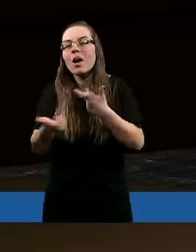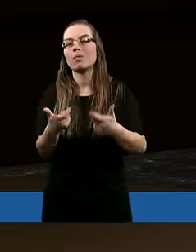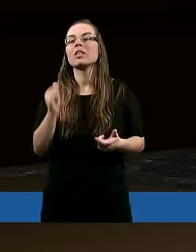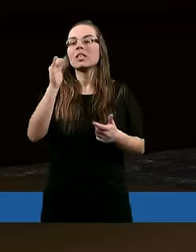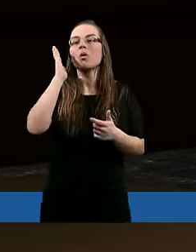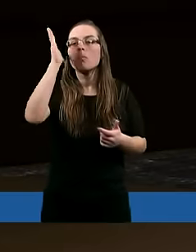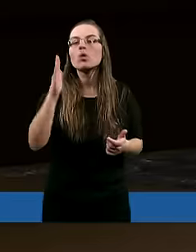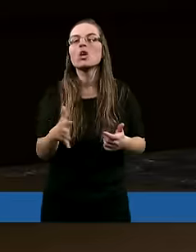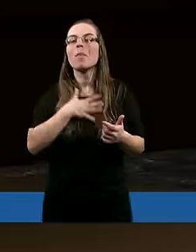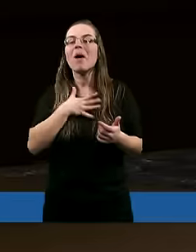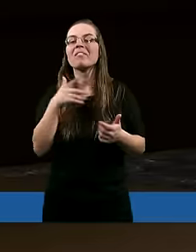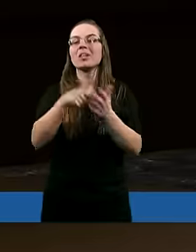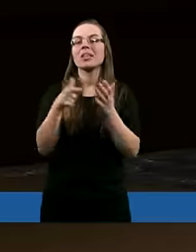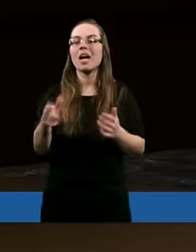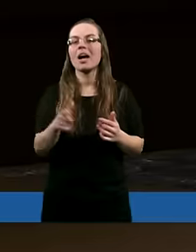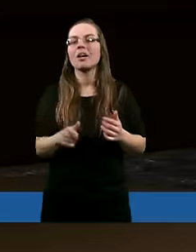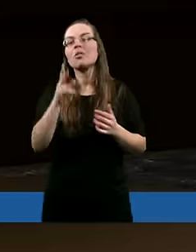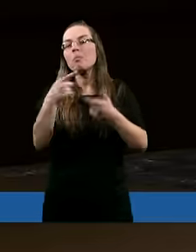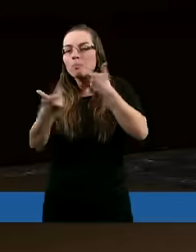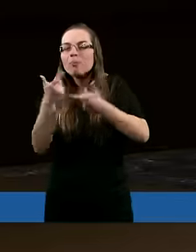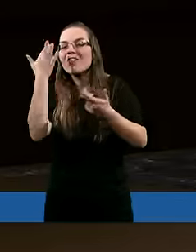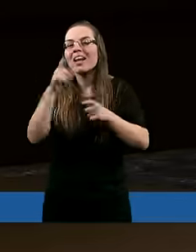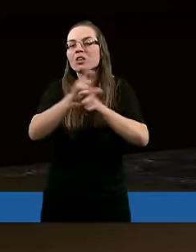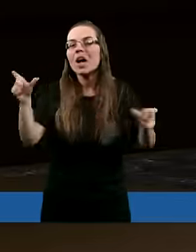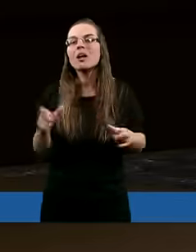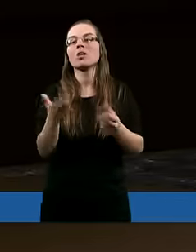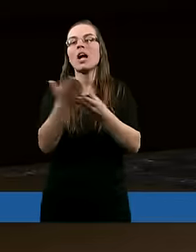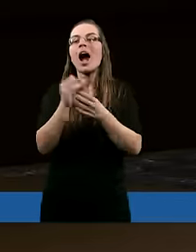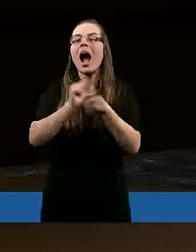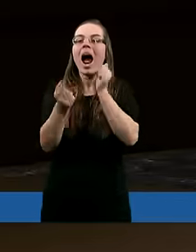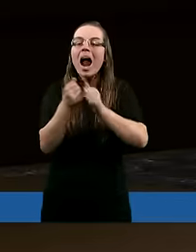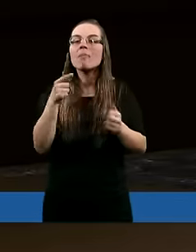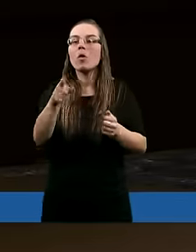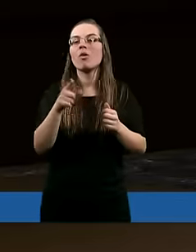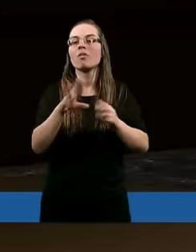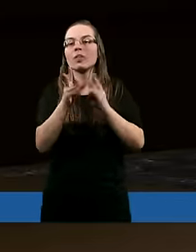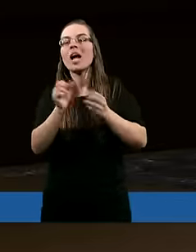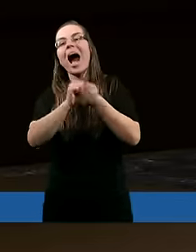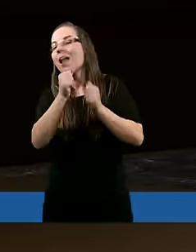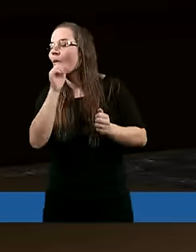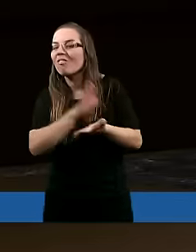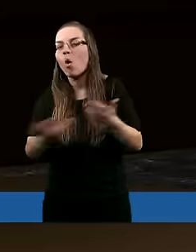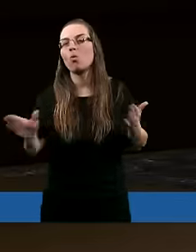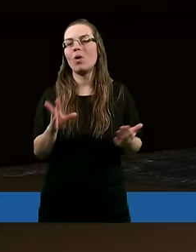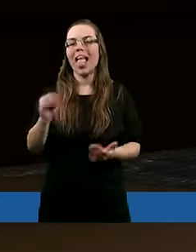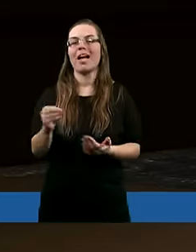później obowiązki pochłaniają tyle czasu, że no po prostu albo szybciutko, albo w ogóle.